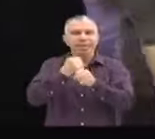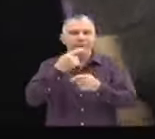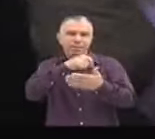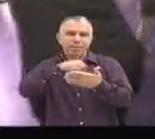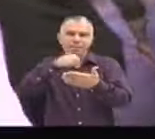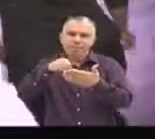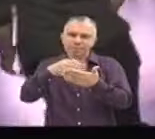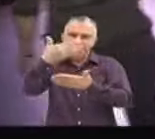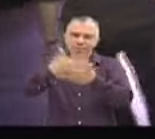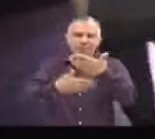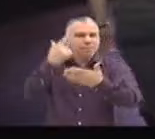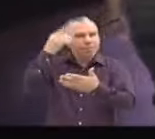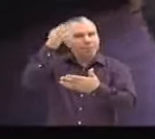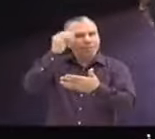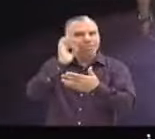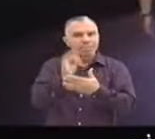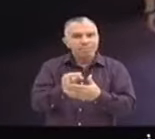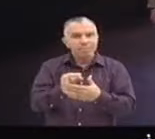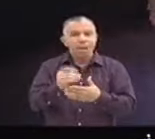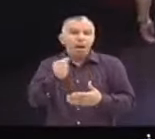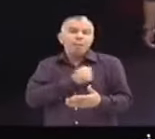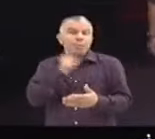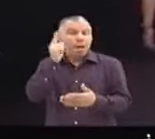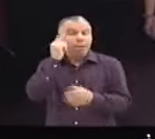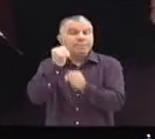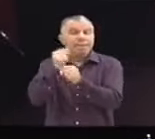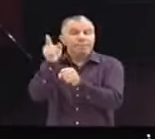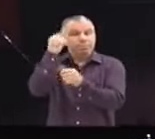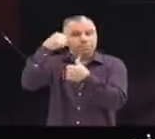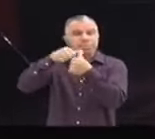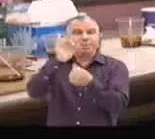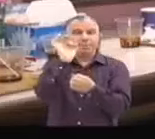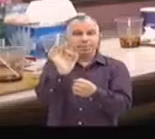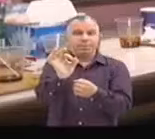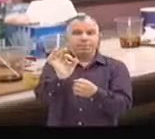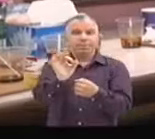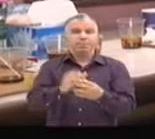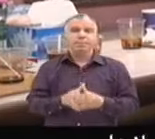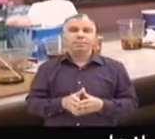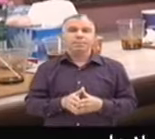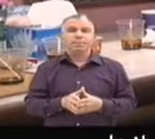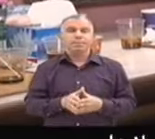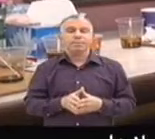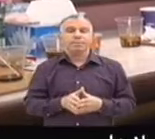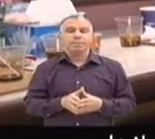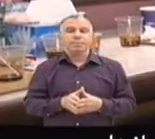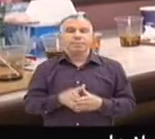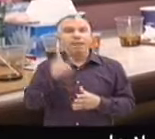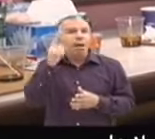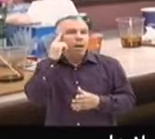écrit tous ses textes. Donc, quelqu'un qui sait ce qu'il veut. Et donc, battante,